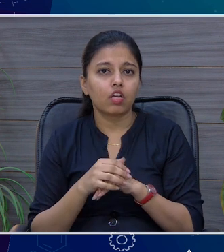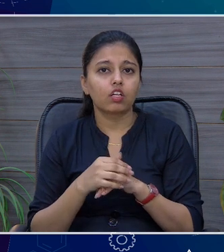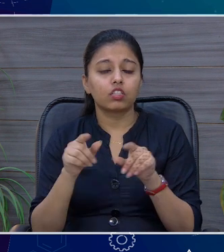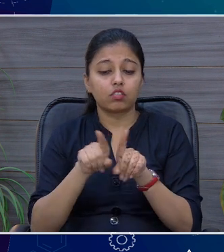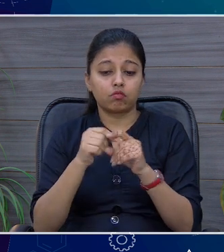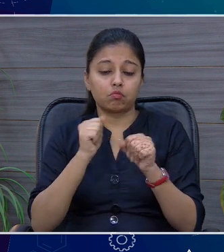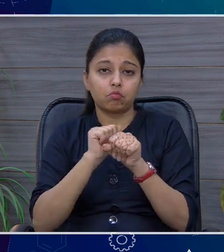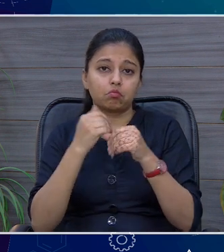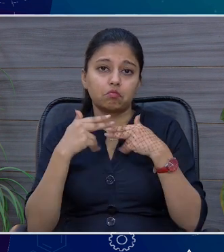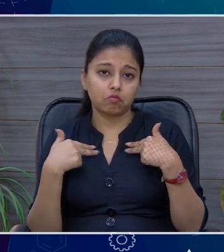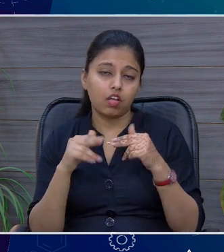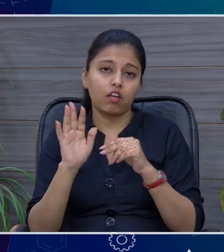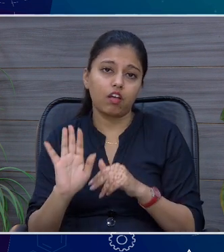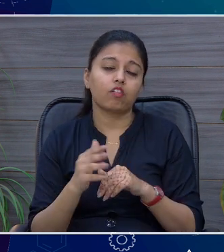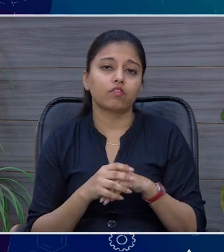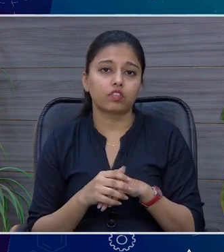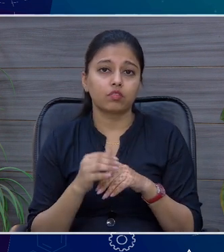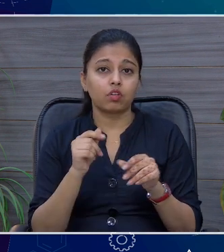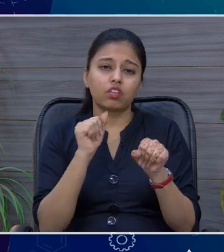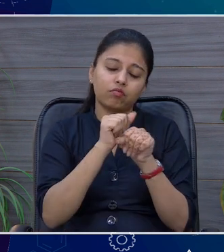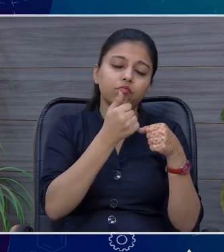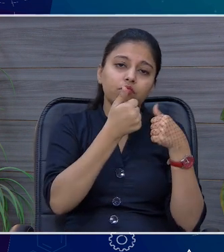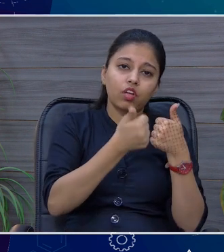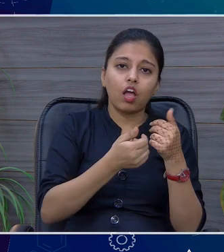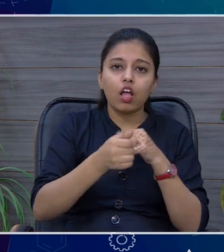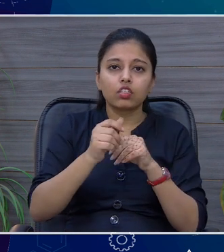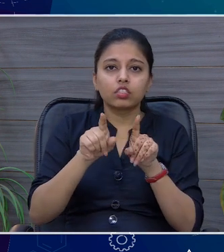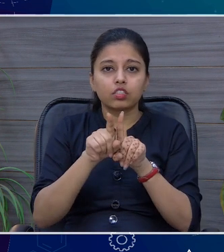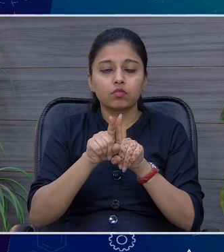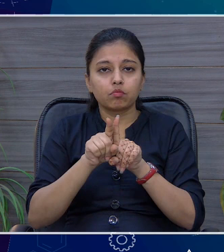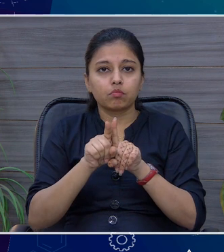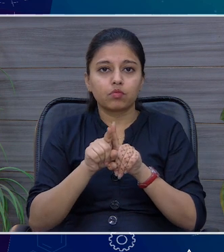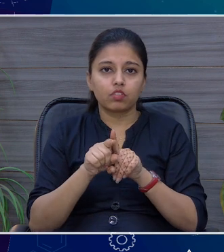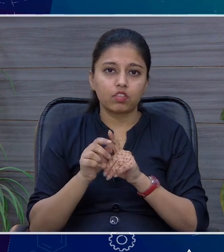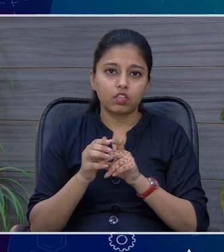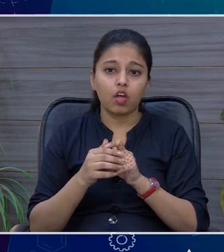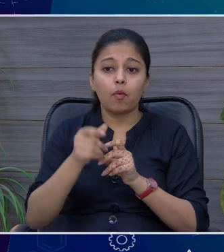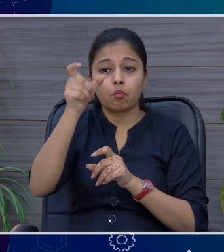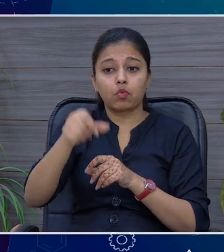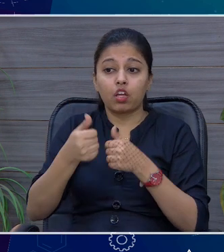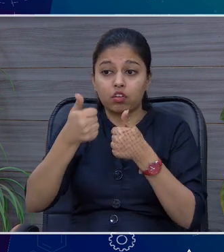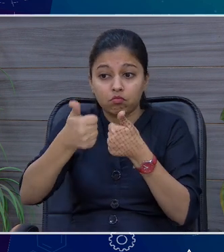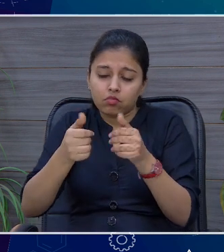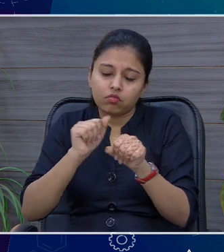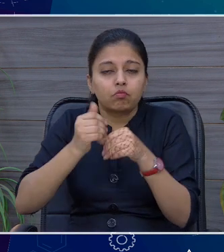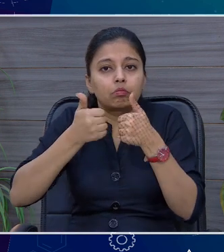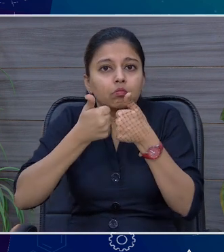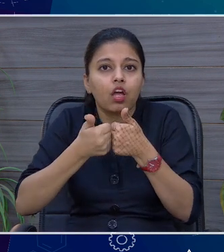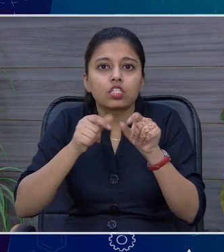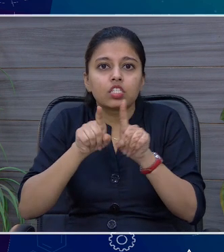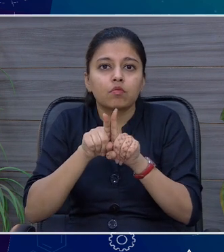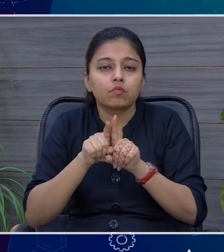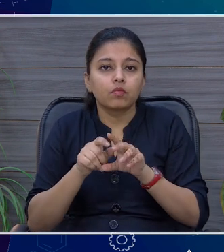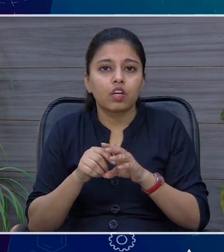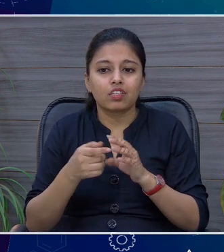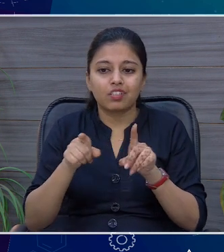वह अच्छी यह सब बाते हैं और बहुत ही सकारात्मक पहलू है एक एज व्यक्ति यदी मैं कहूं वी अज़